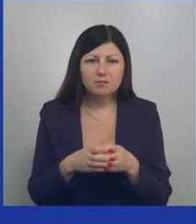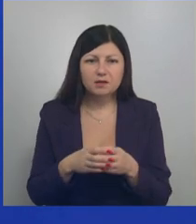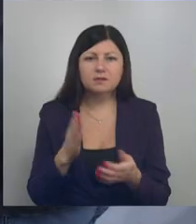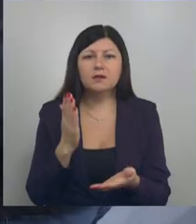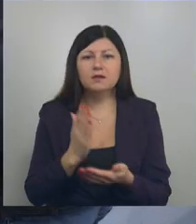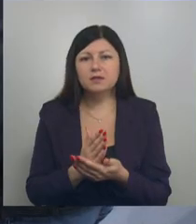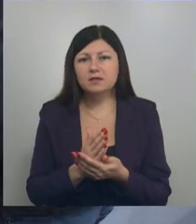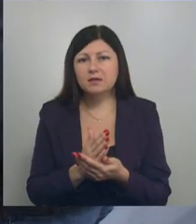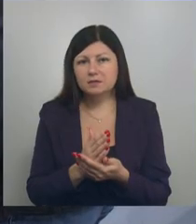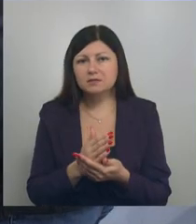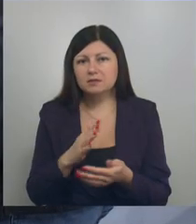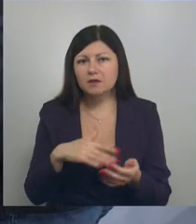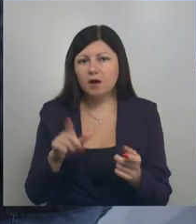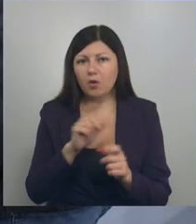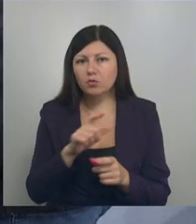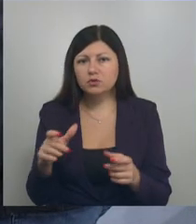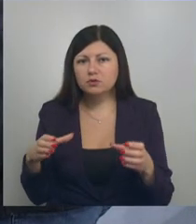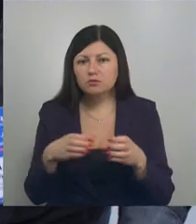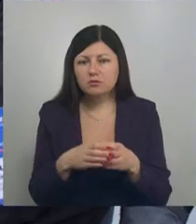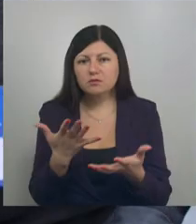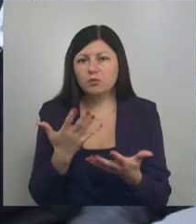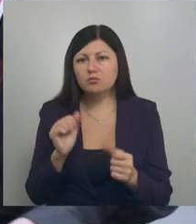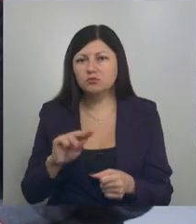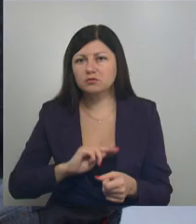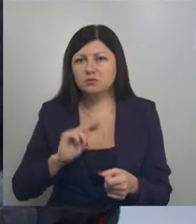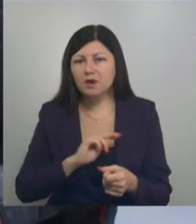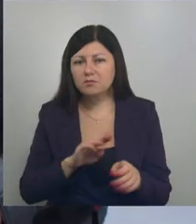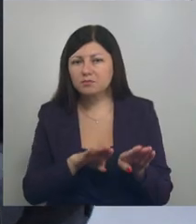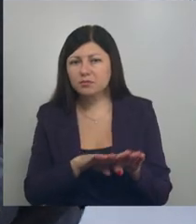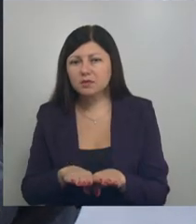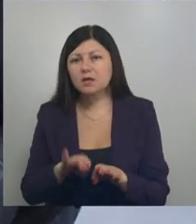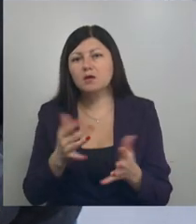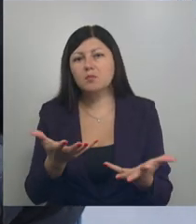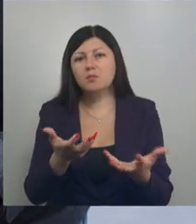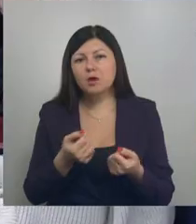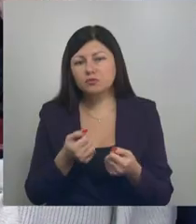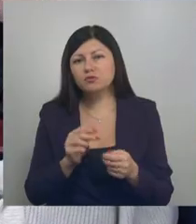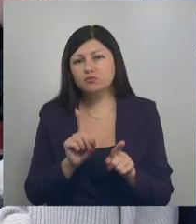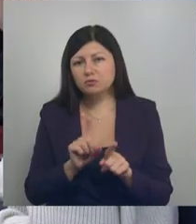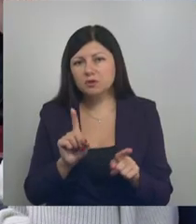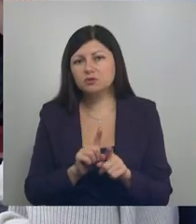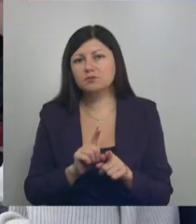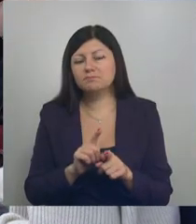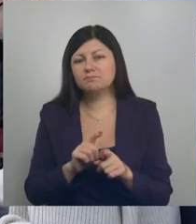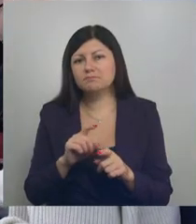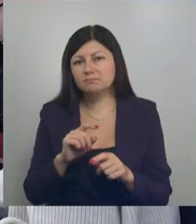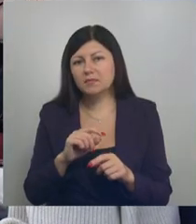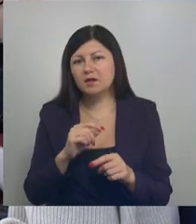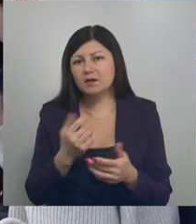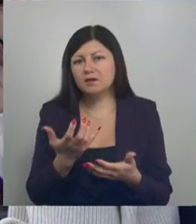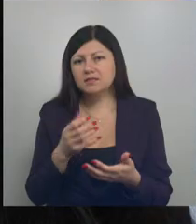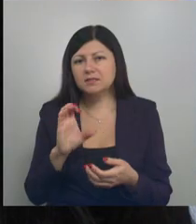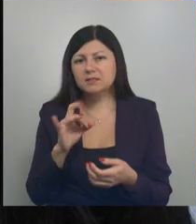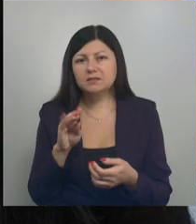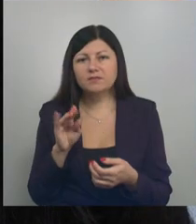целевая аудитория, на которой нужно работать. Получится и сертифицировать тренеров. Сегодня мы открываем фабрику. И